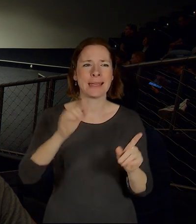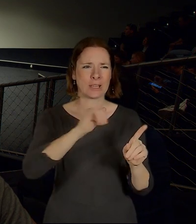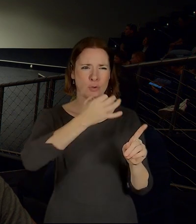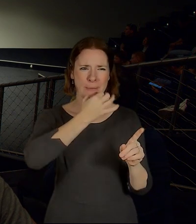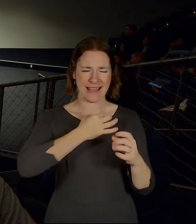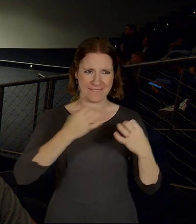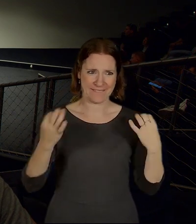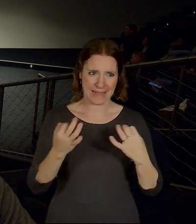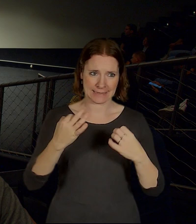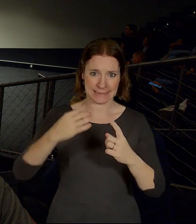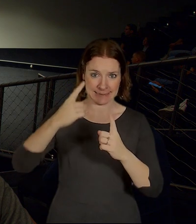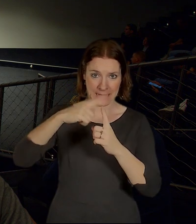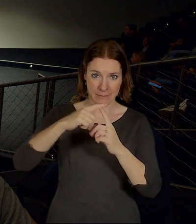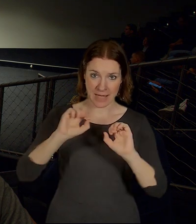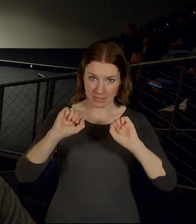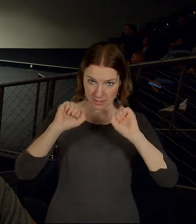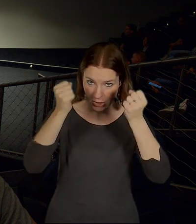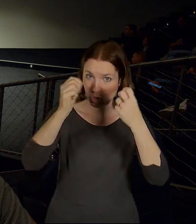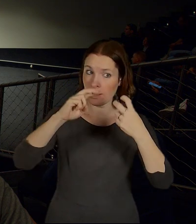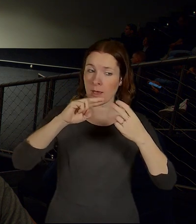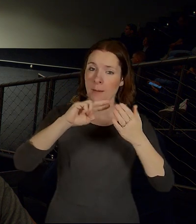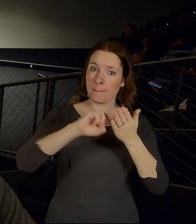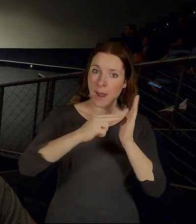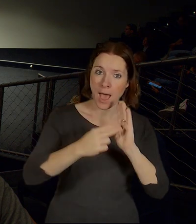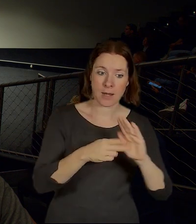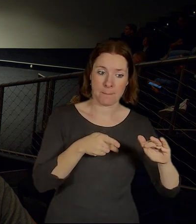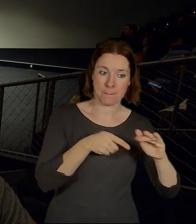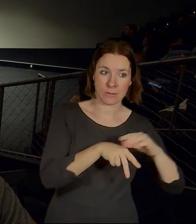uvažuje prodloužení metra A z Motola do Zličína.